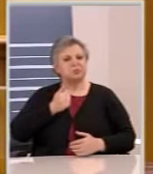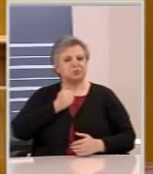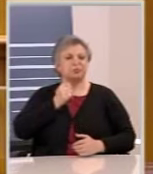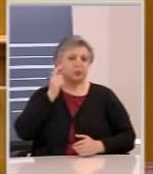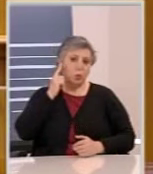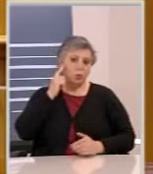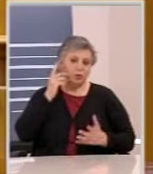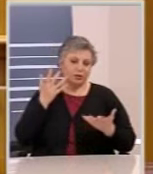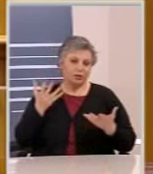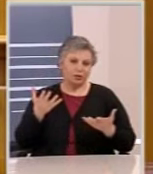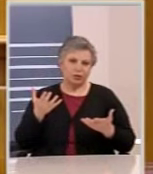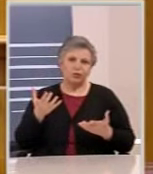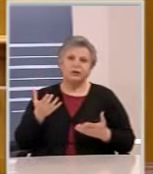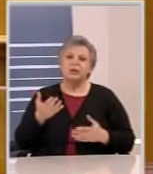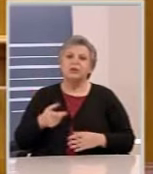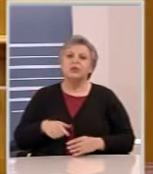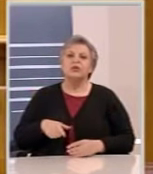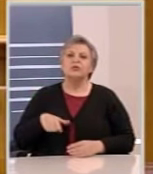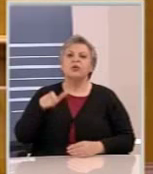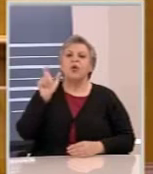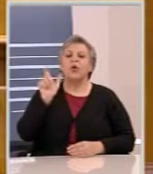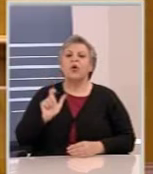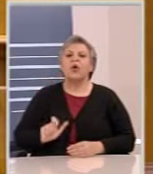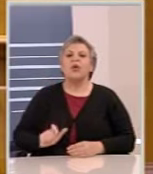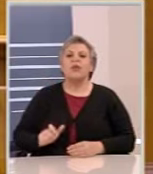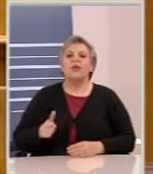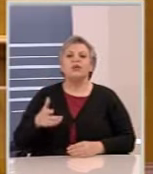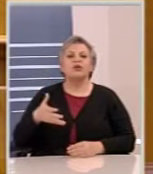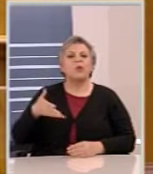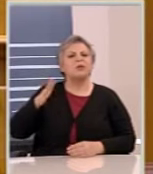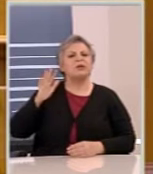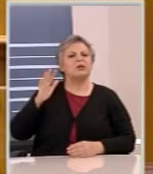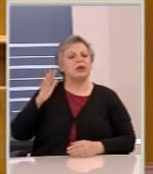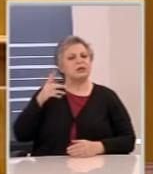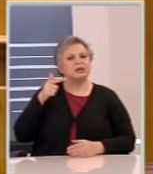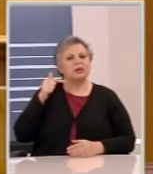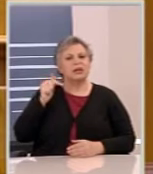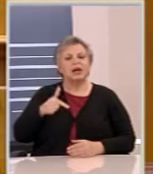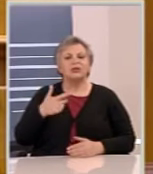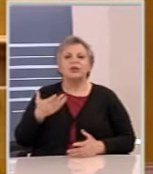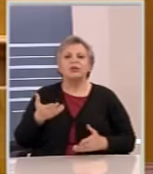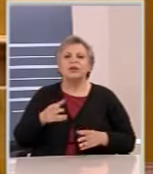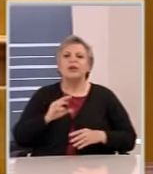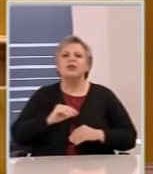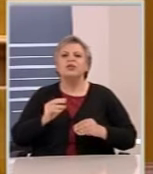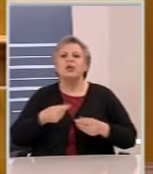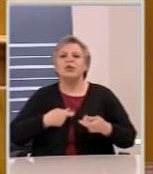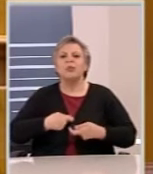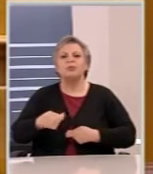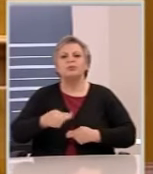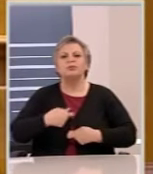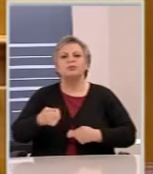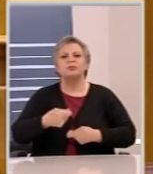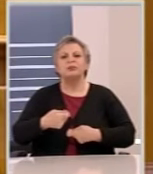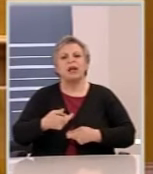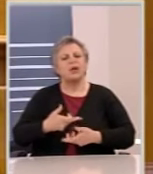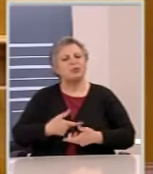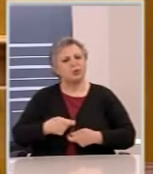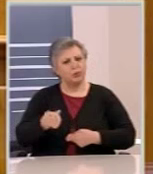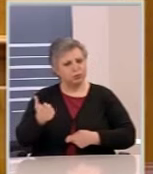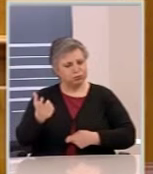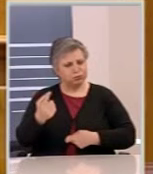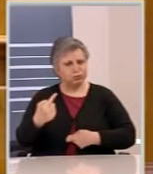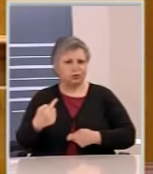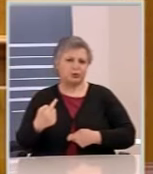συμπεριφέρεται τις τελευταίες μέρες σαν τον τζογαδόρο που έχει πάει στο καζίνο, έχει χάσει,